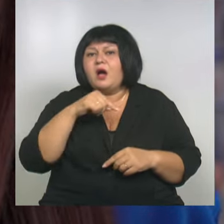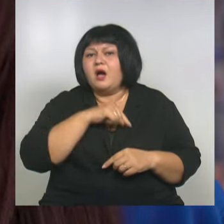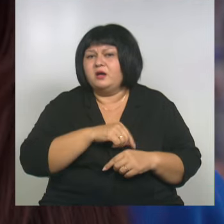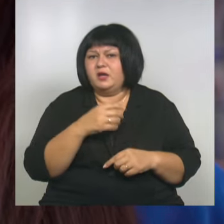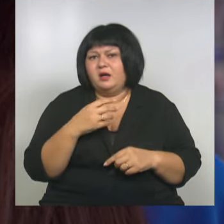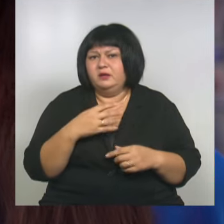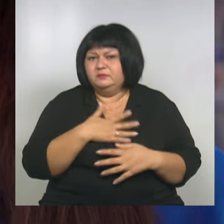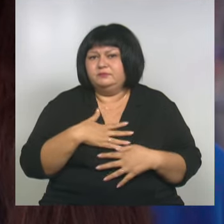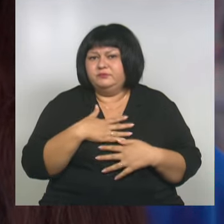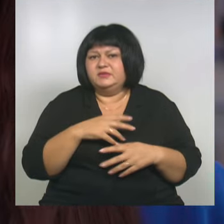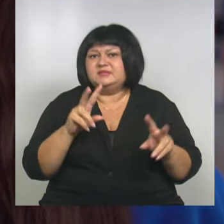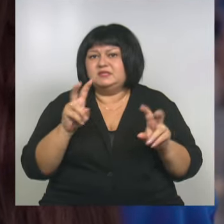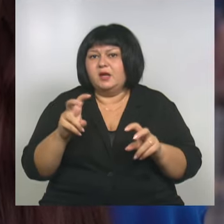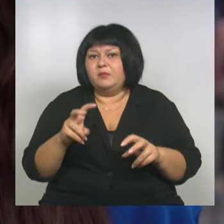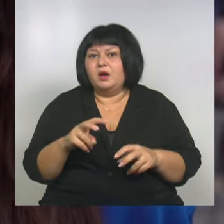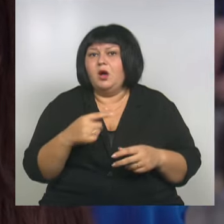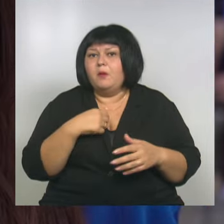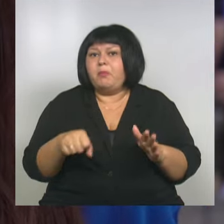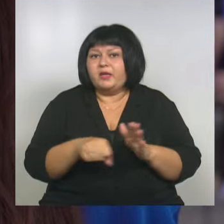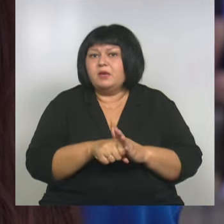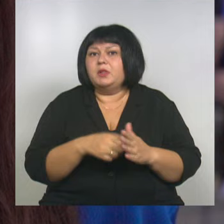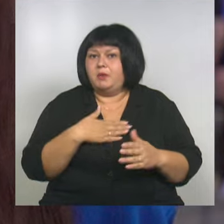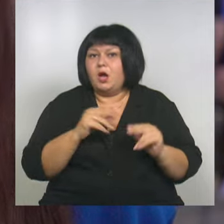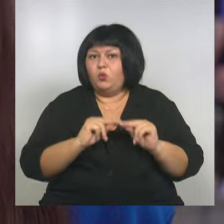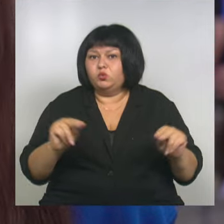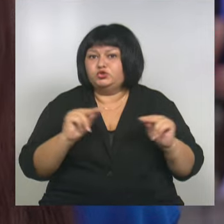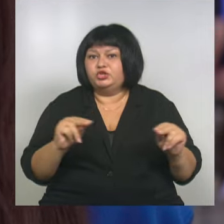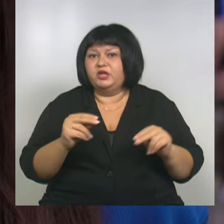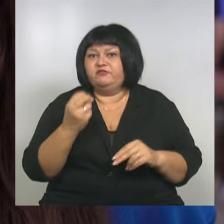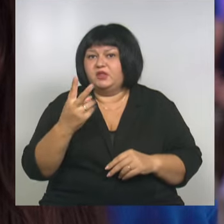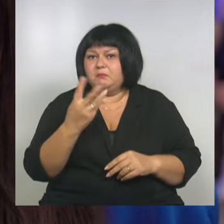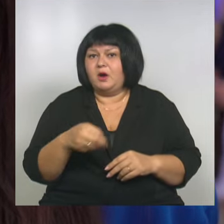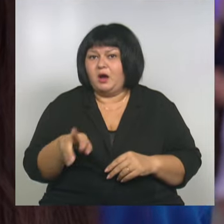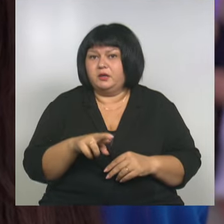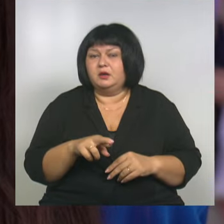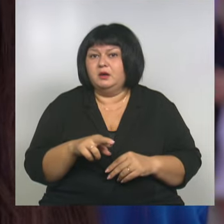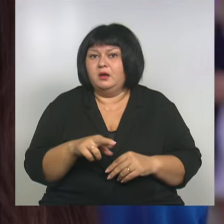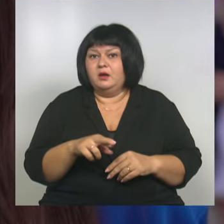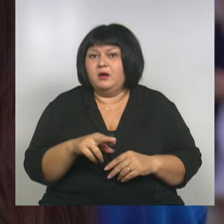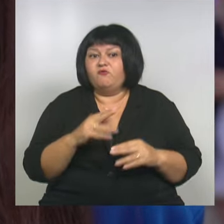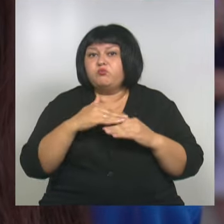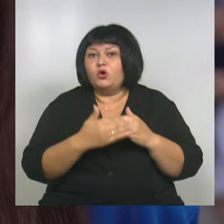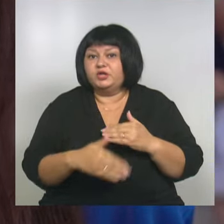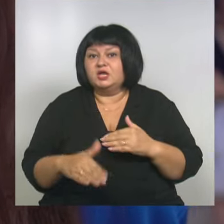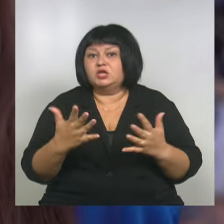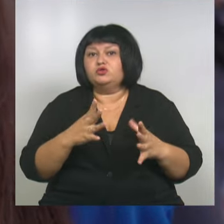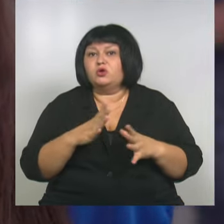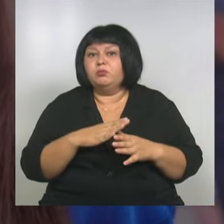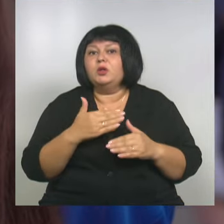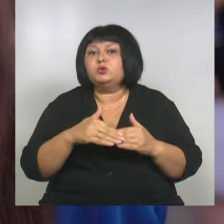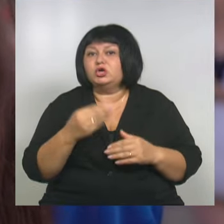у меня погибла моя учительница 12 мая в подъезде, который был на Щерсе.